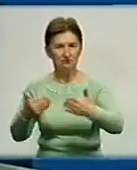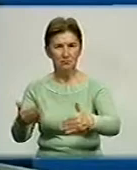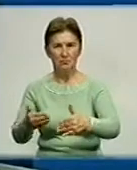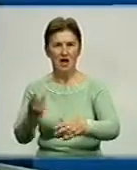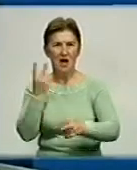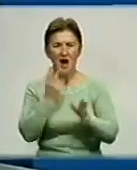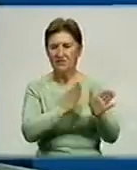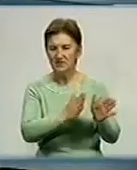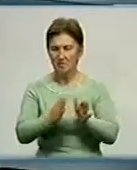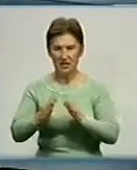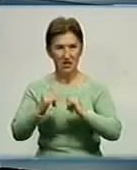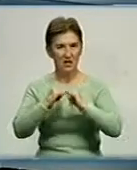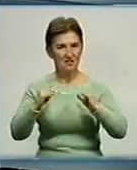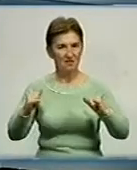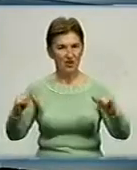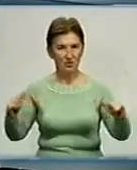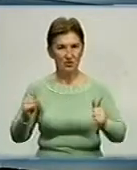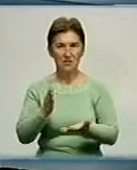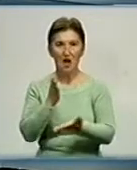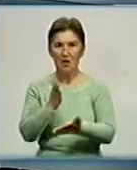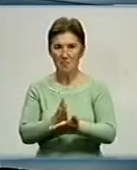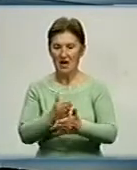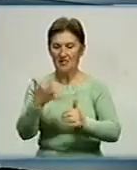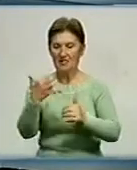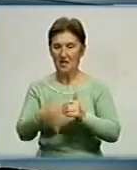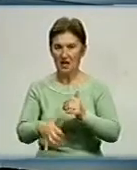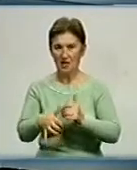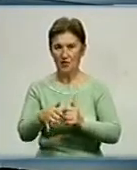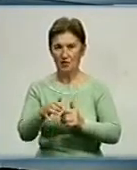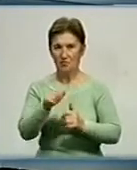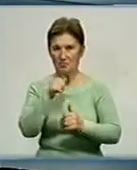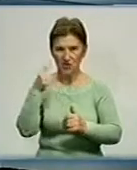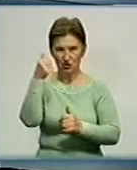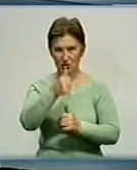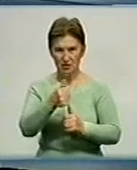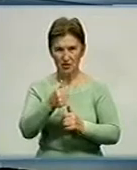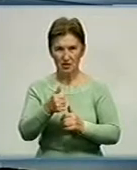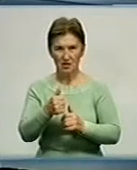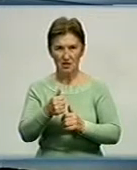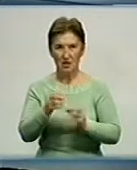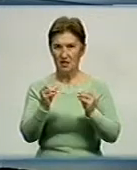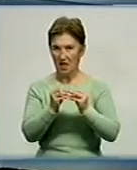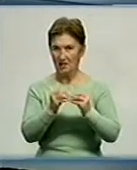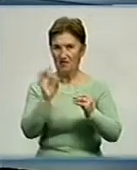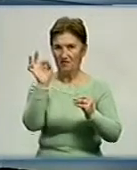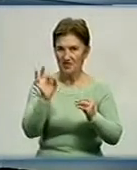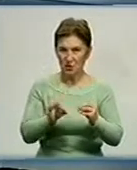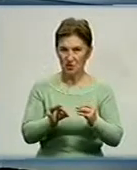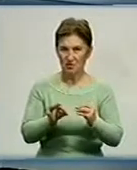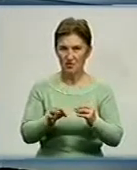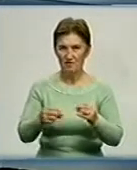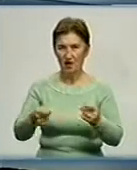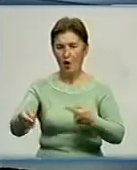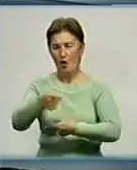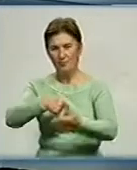і стабільно розвивається, маючи середньорічні темпи зростання обсягів промислового виробництва 10%, розрібного товарового